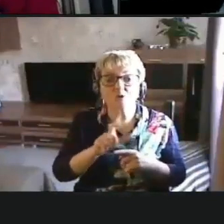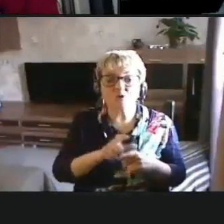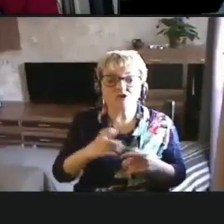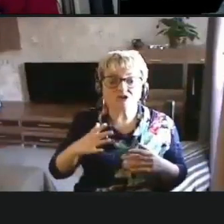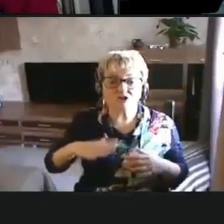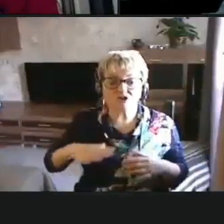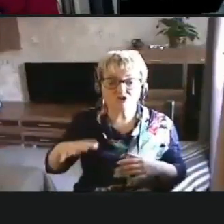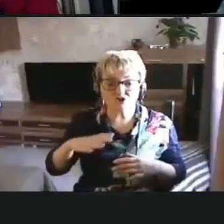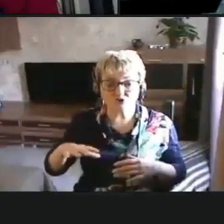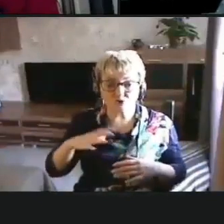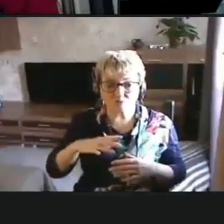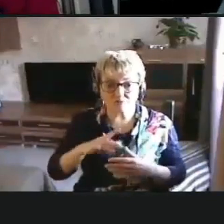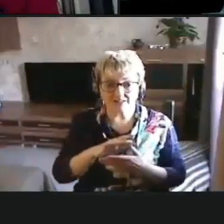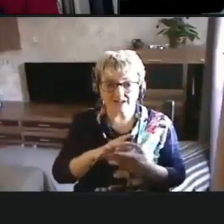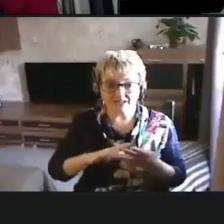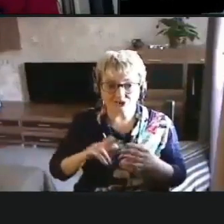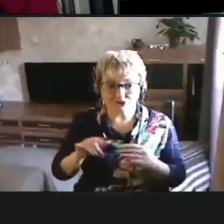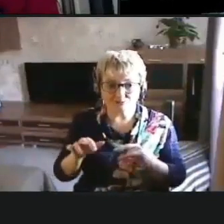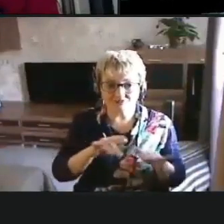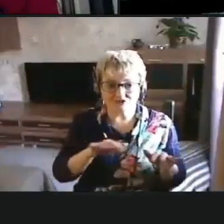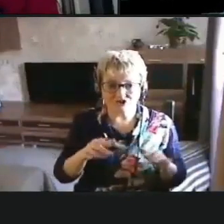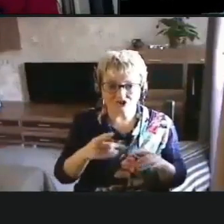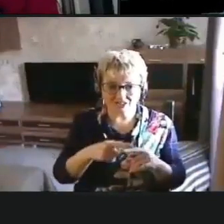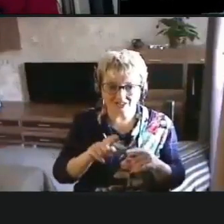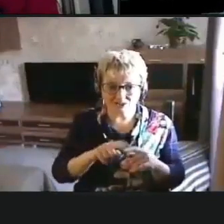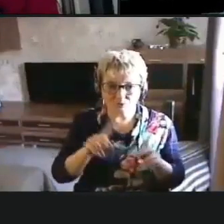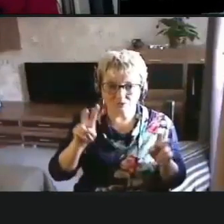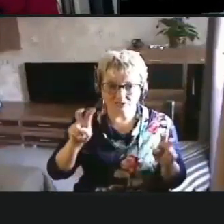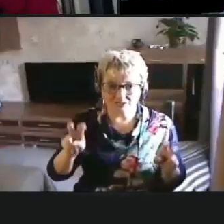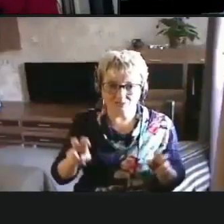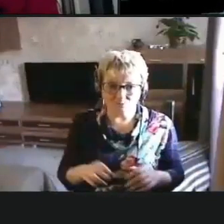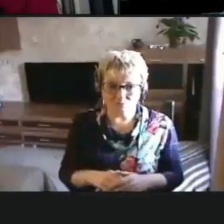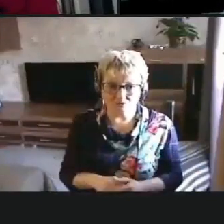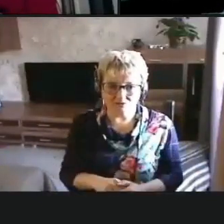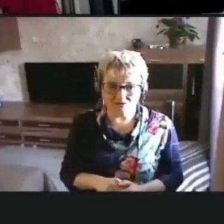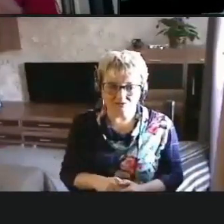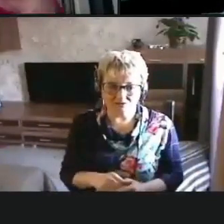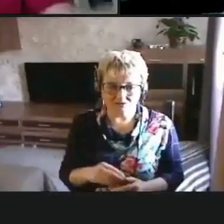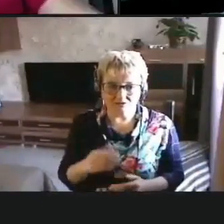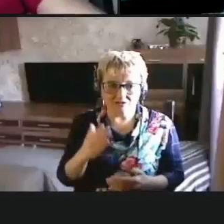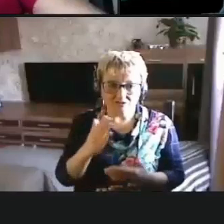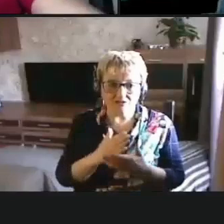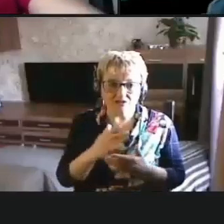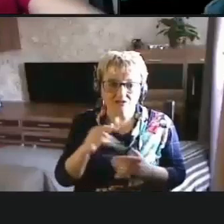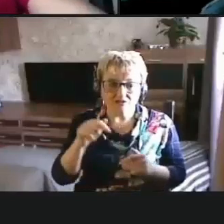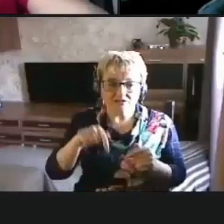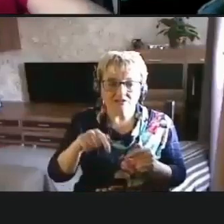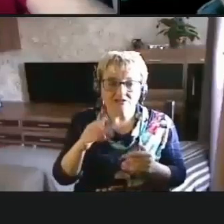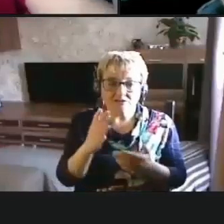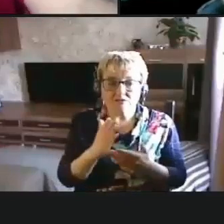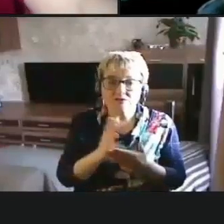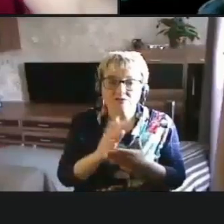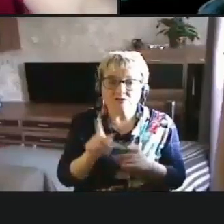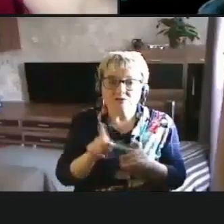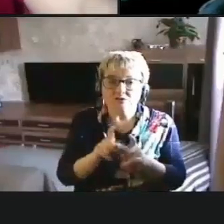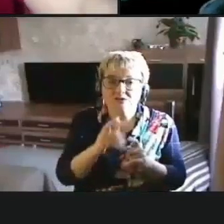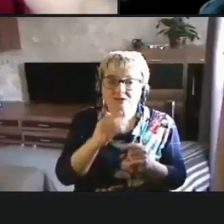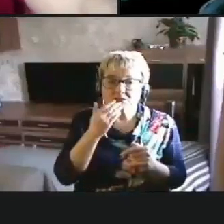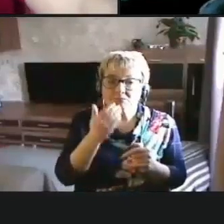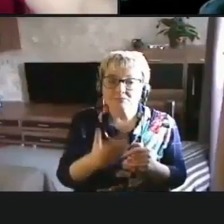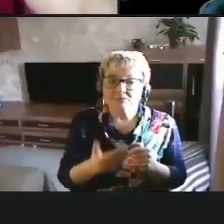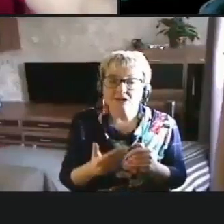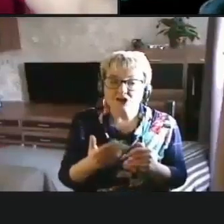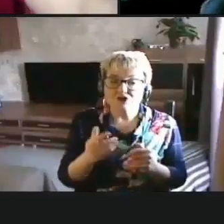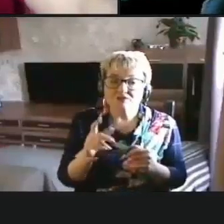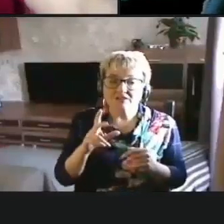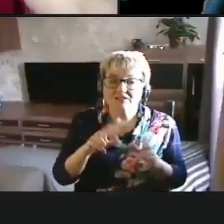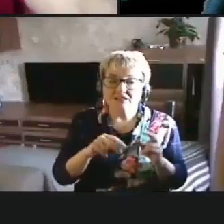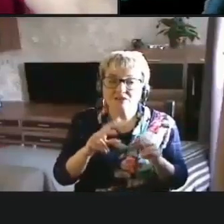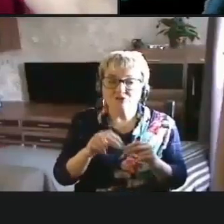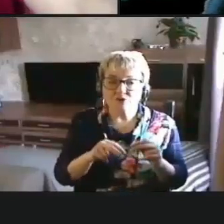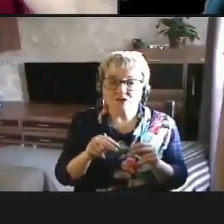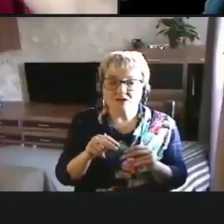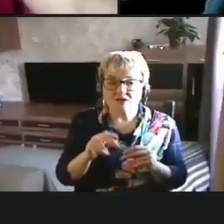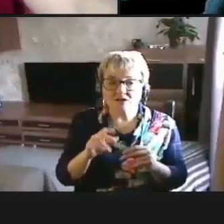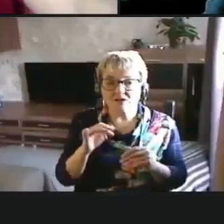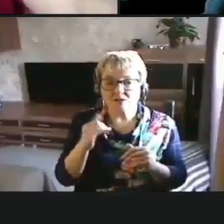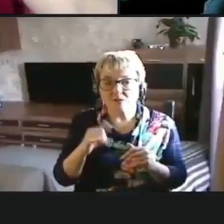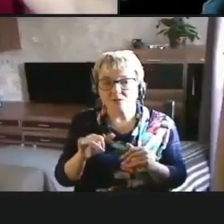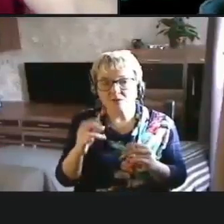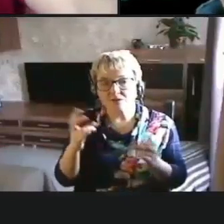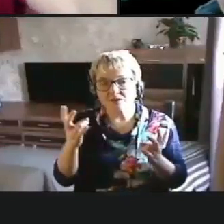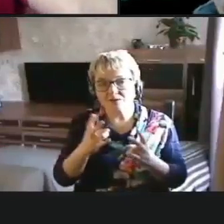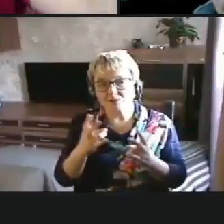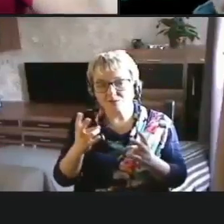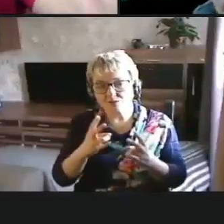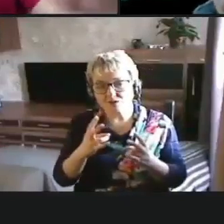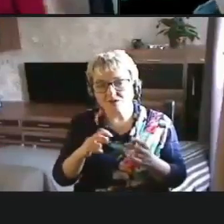дальнейших движений на эту тему. Кстати, здесь тоже спрашивает насчет, ой,